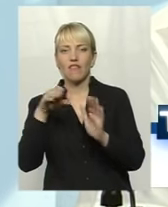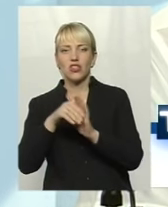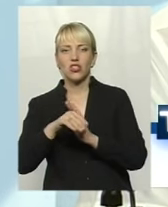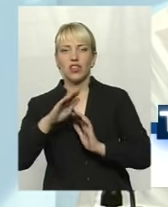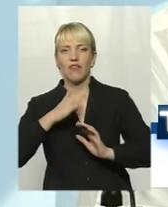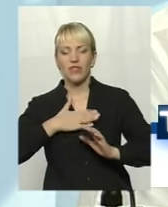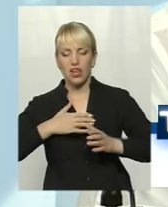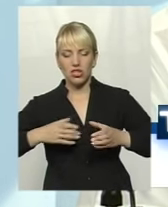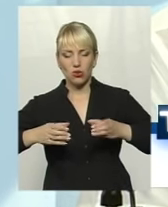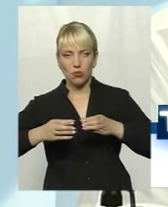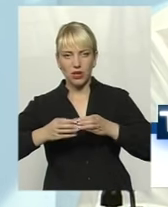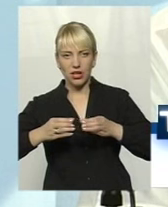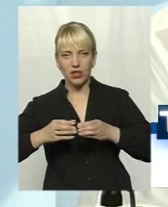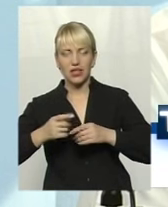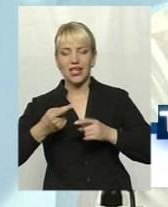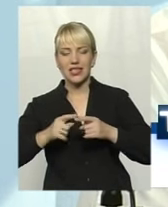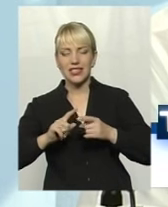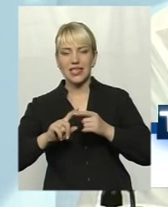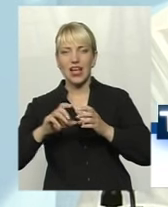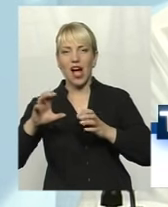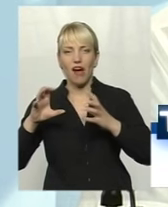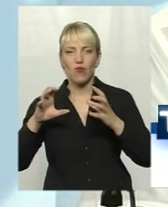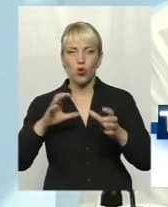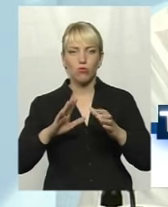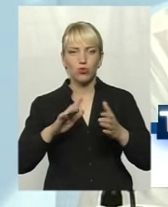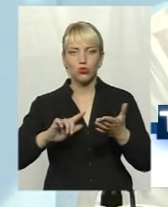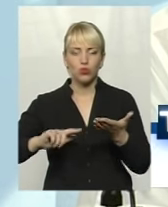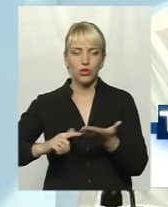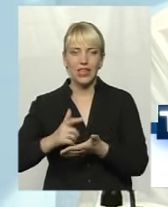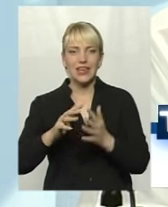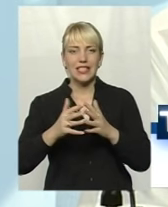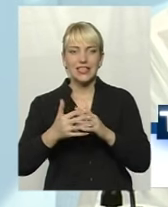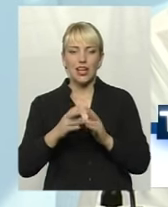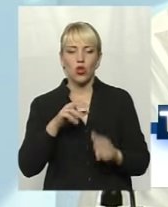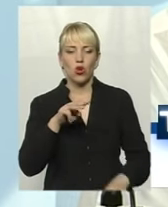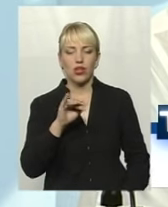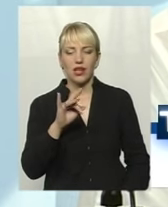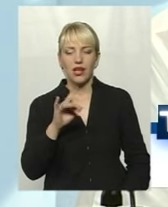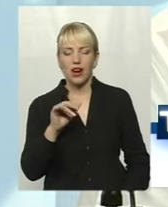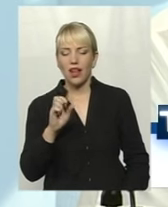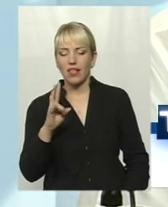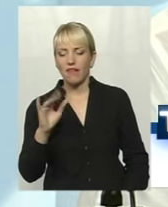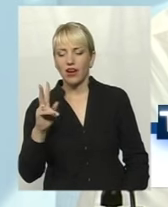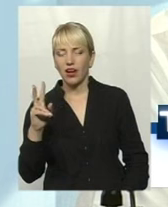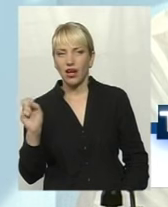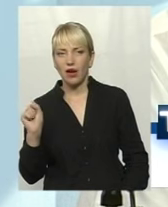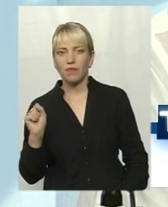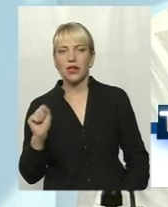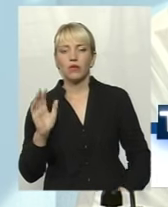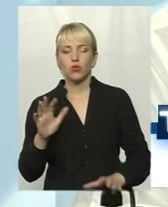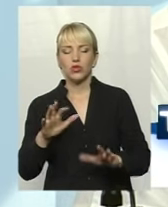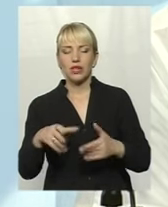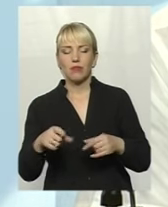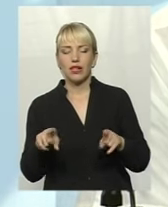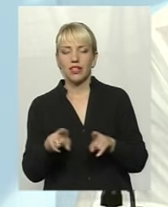маршрут буде проїжджати, автобус, верніше, буде проїжджати маршрутом через село Тиранюка і забирати ще 10 дітей з села Тиранюка до села Штушинці.